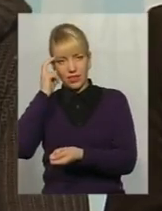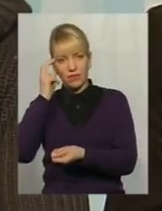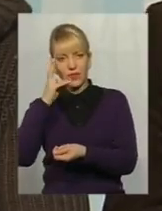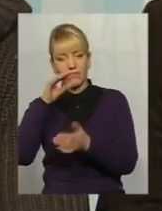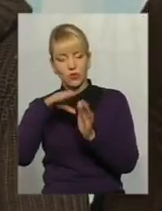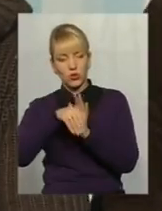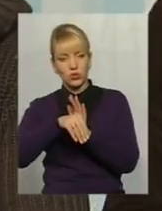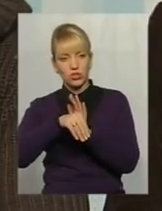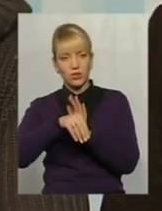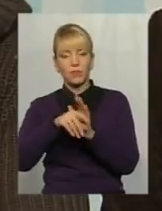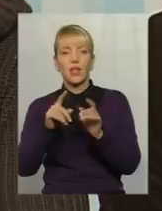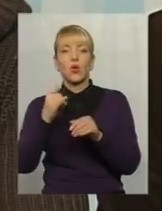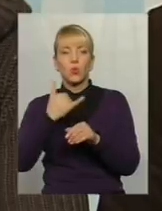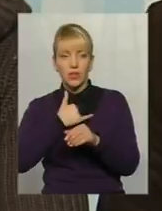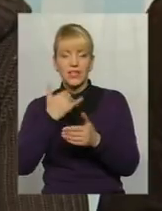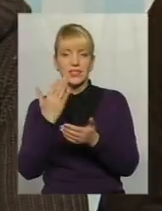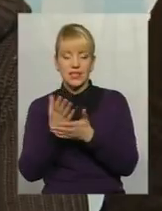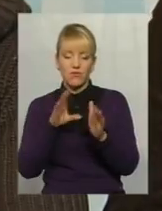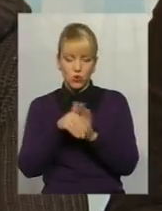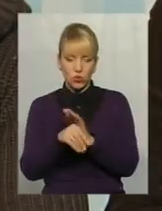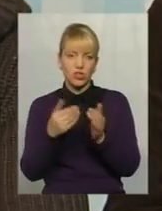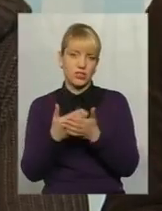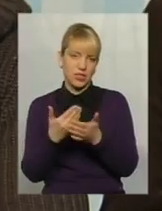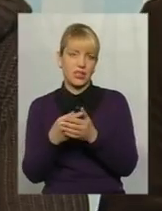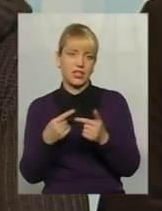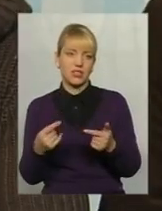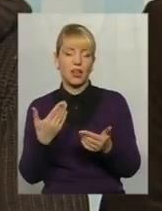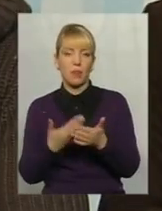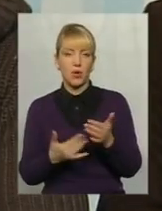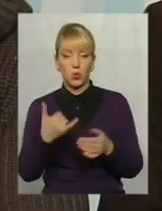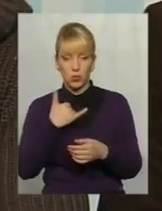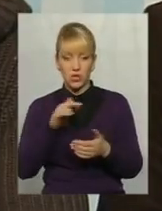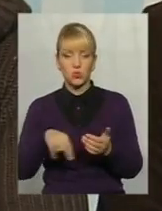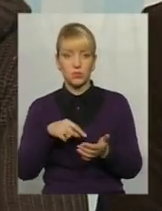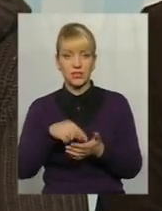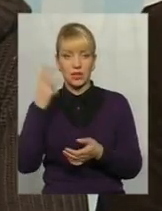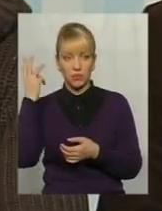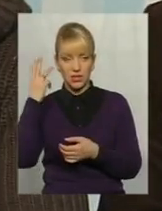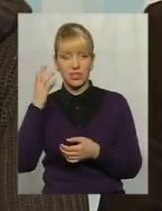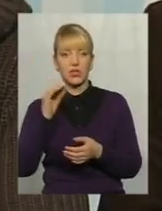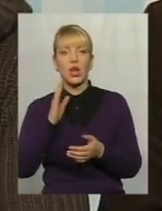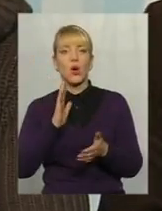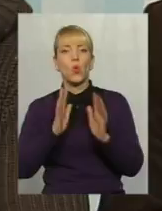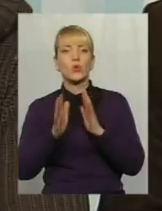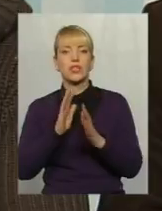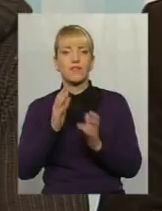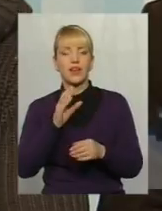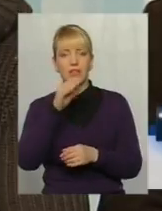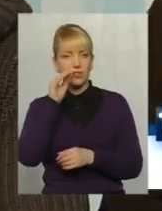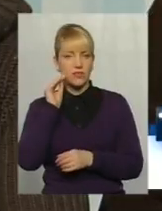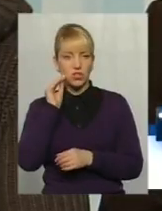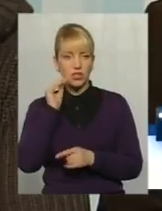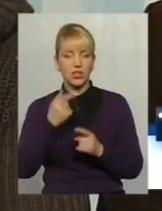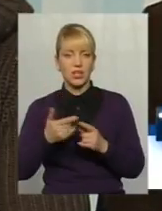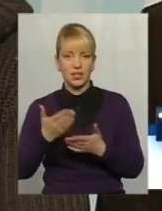тому що є такі, і є в нас включені деякі речі, наприклад, тут у нас, в місті Хмельницькому, так, у сквері Шевченка, далі